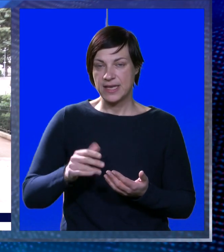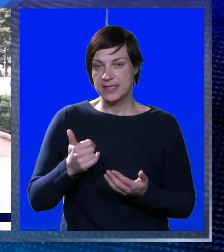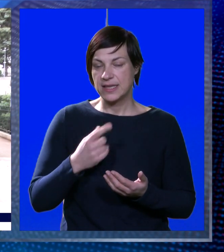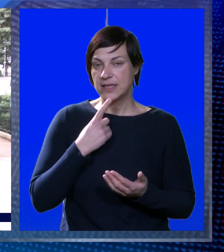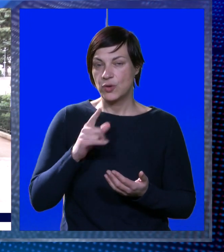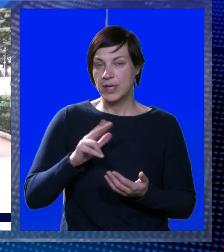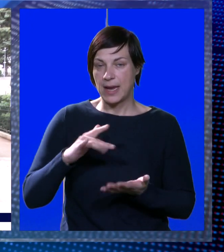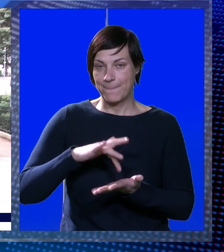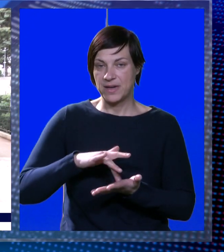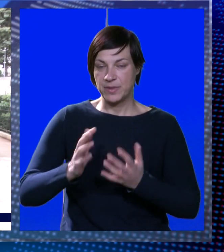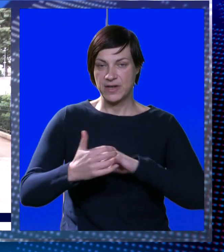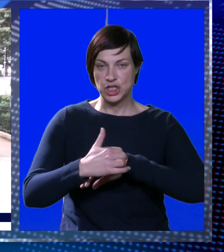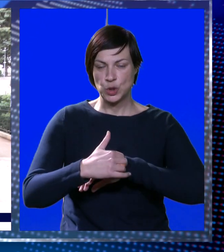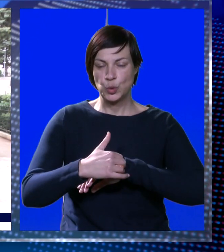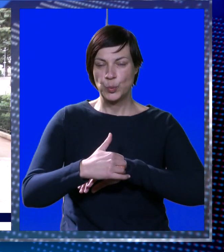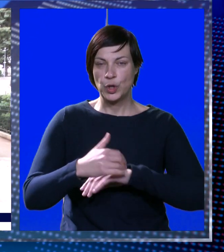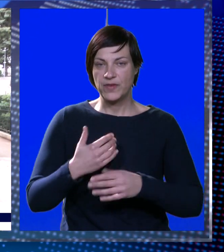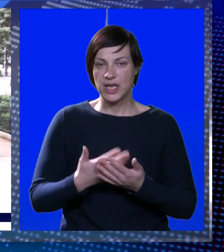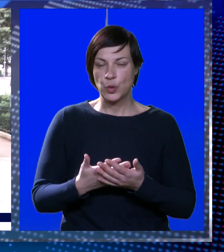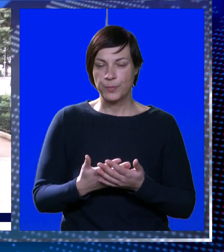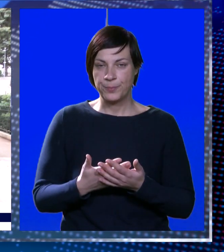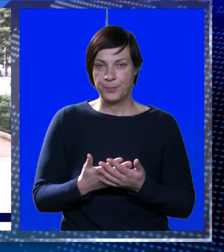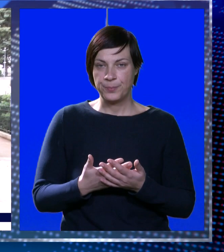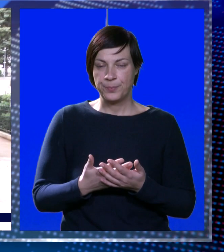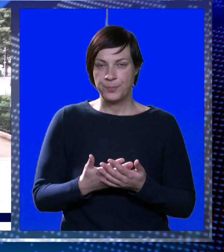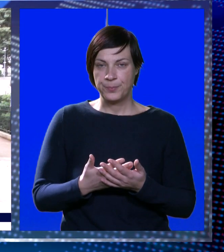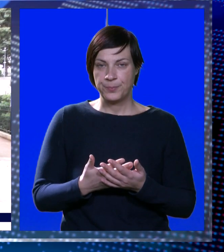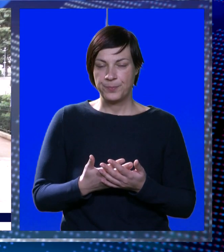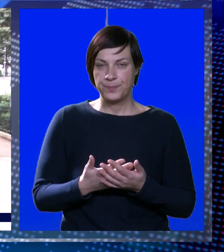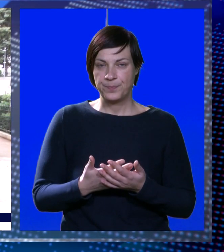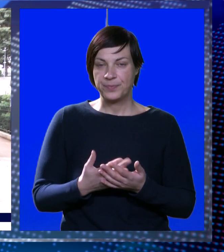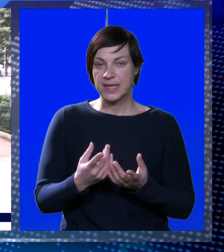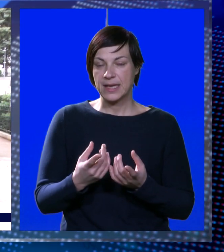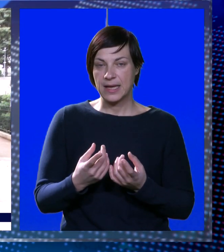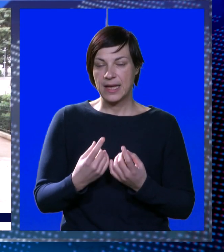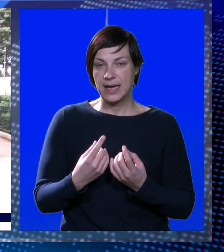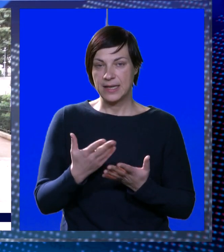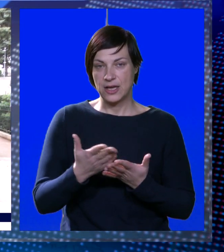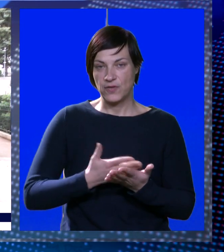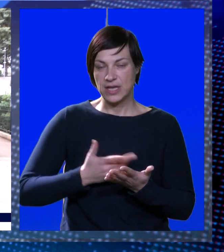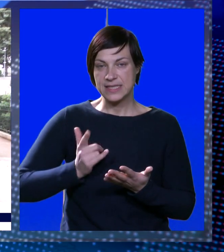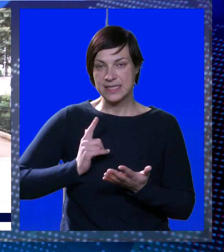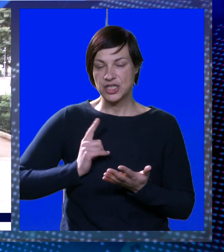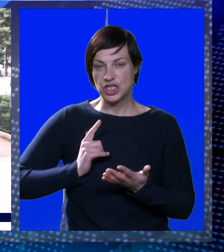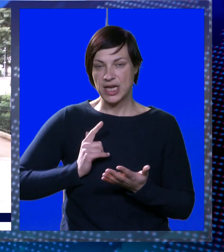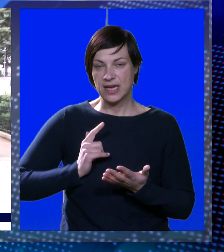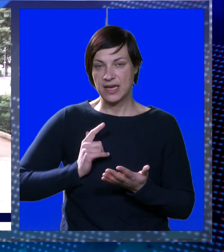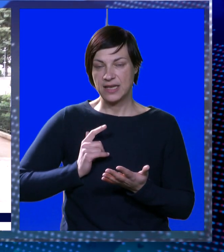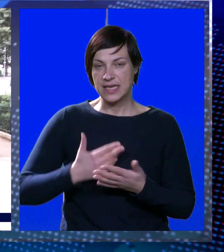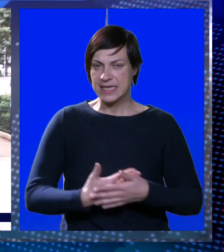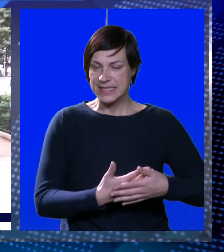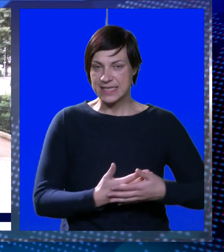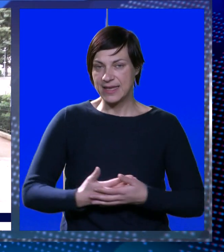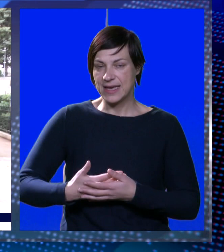djece, jedno koje nema prebivališta u Dubrovniku, ali na ovo listi čekanja